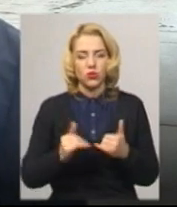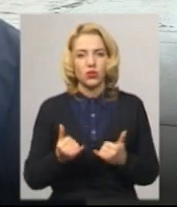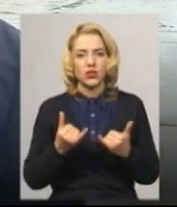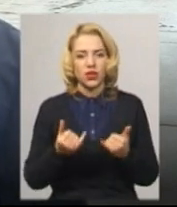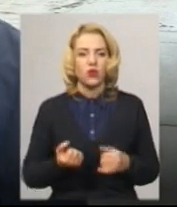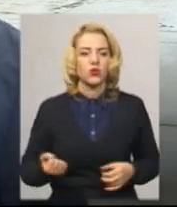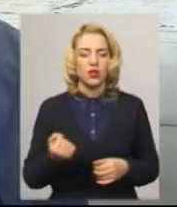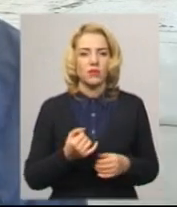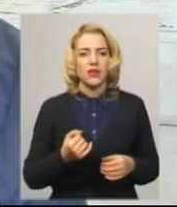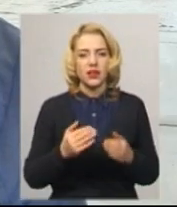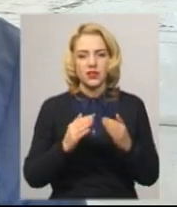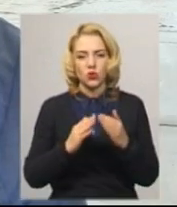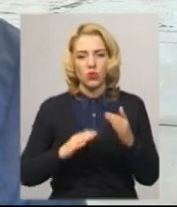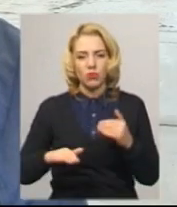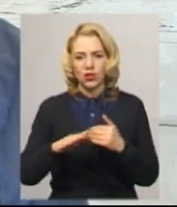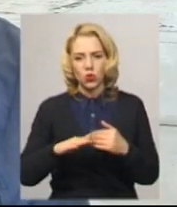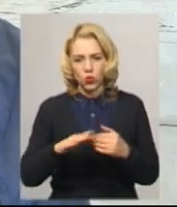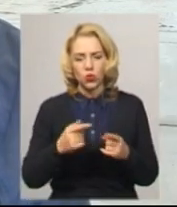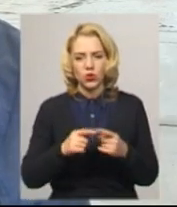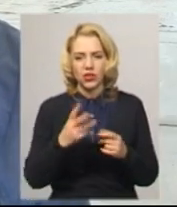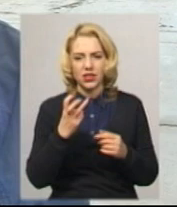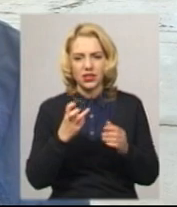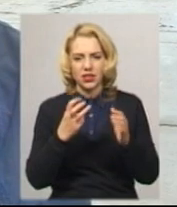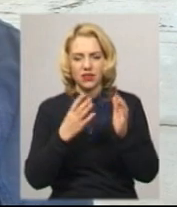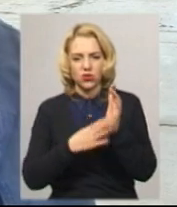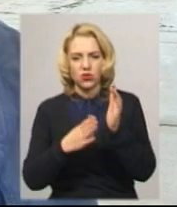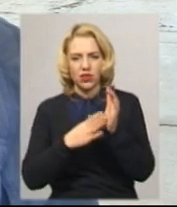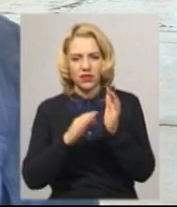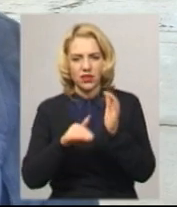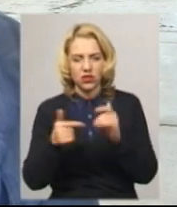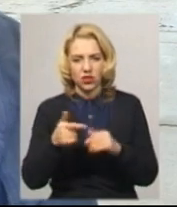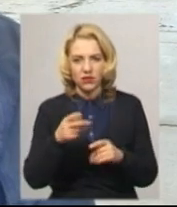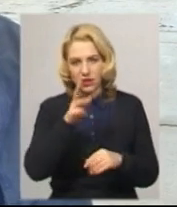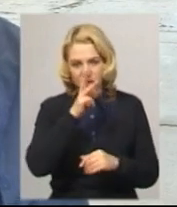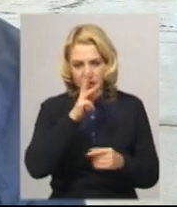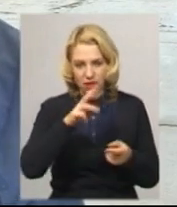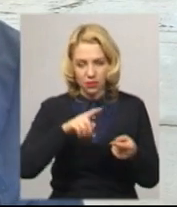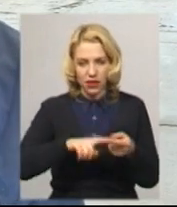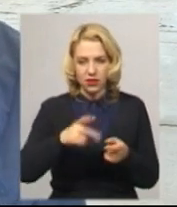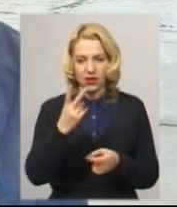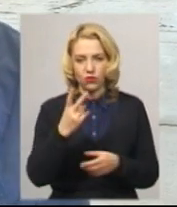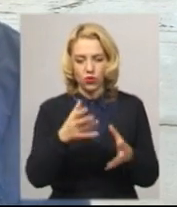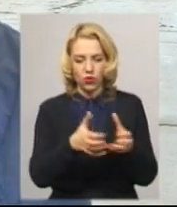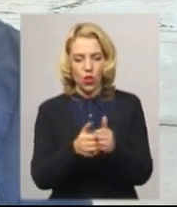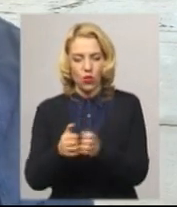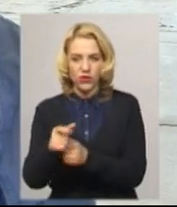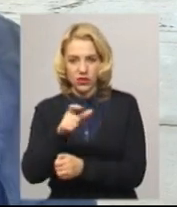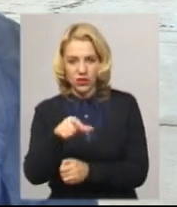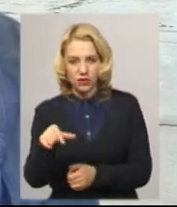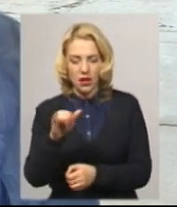виділяється 392 тисячі гривень, що сюди входить на рік. Це заробітна плата двох ловців і майстра,